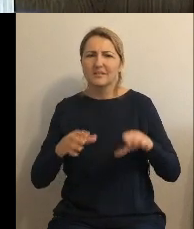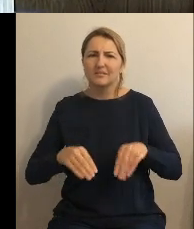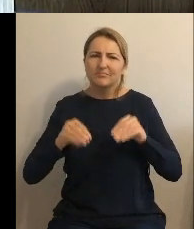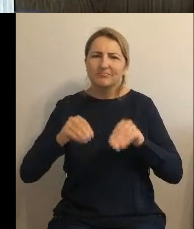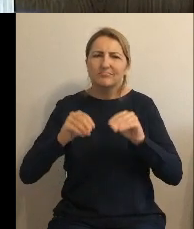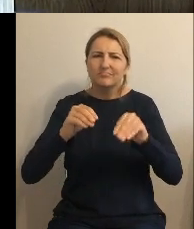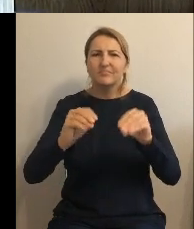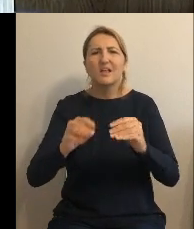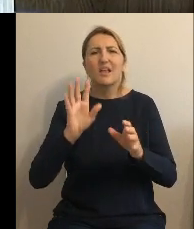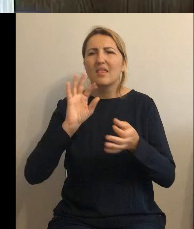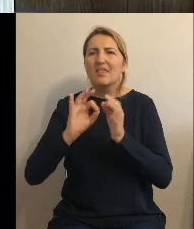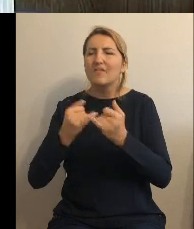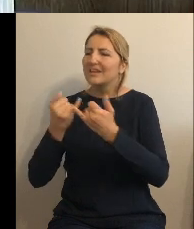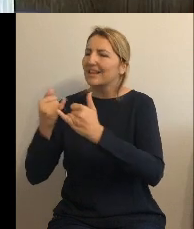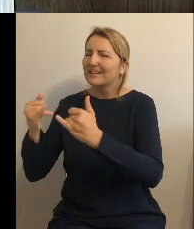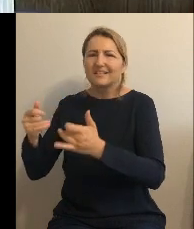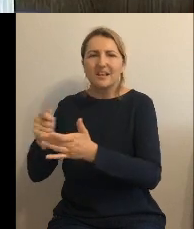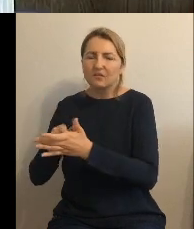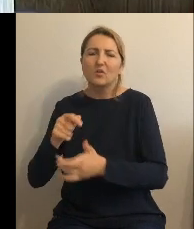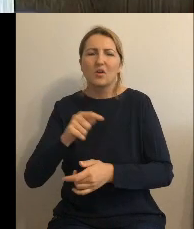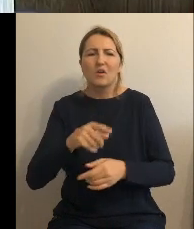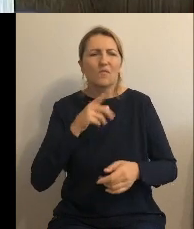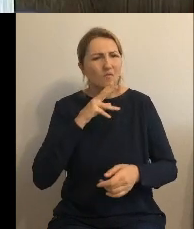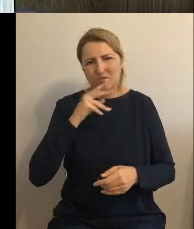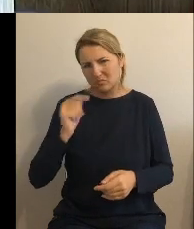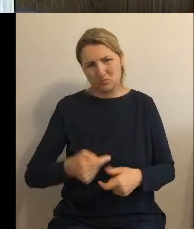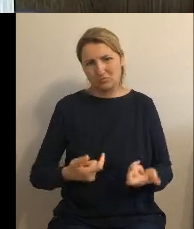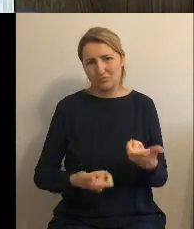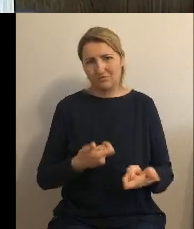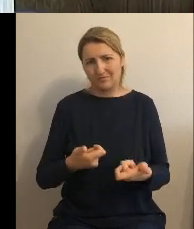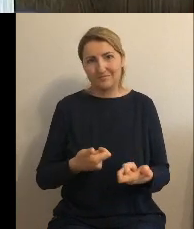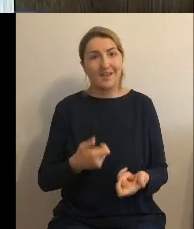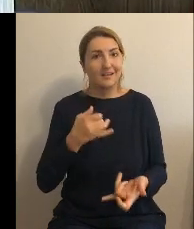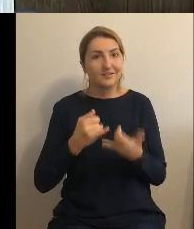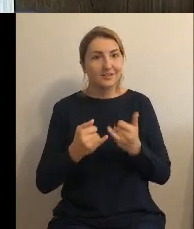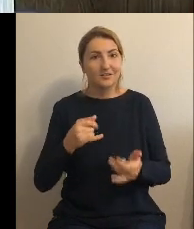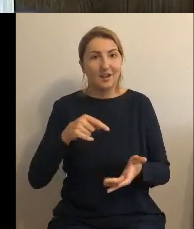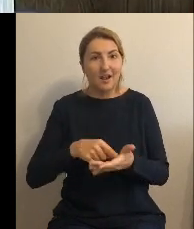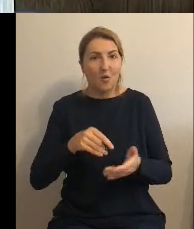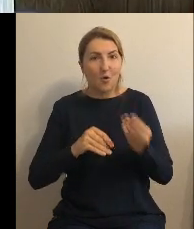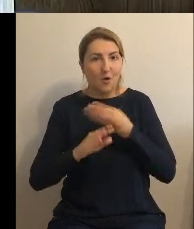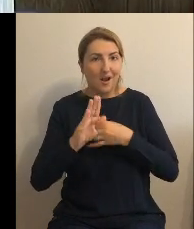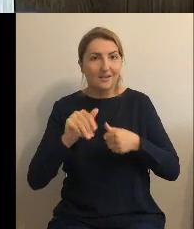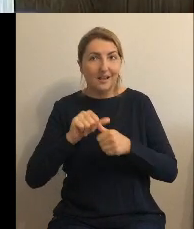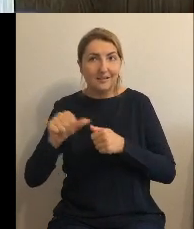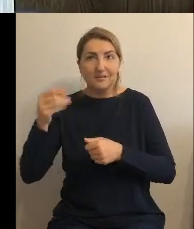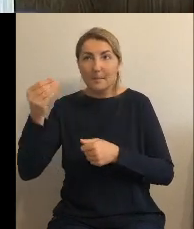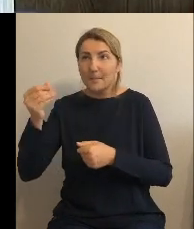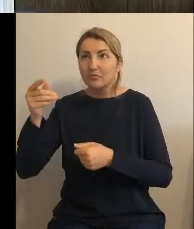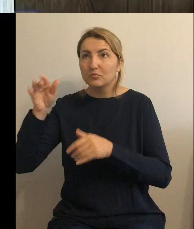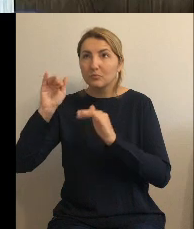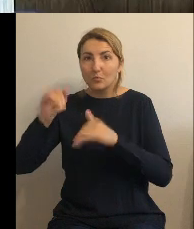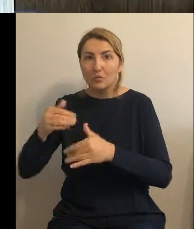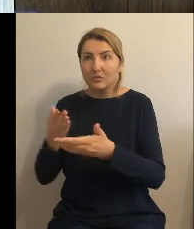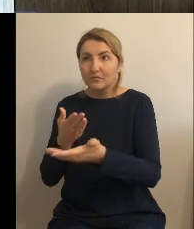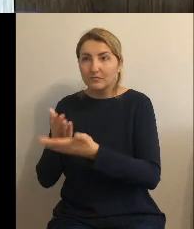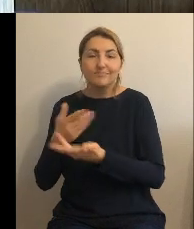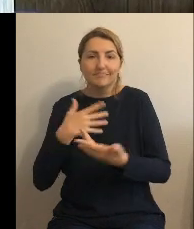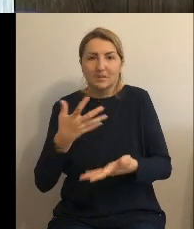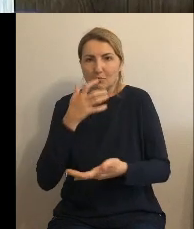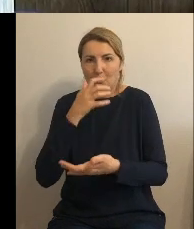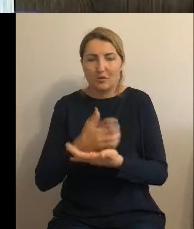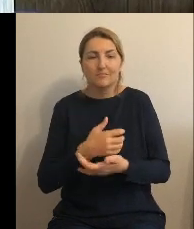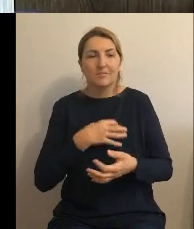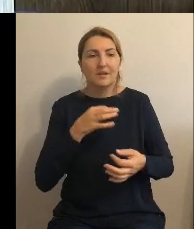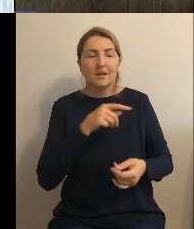byśmy i tak tą wodę robili. A skoro pojawiły się te środki, to chcemy skorzystać. My tutaj z Panią Skarbnik też cały czas jesteśmy w